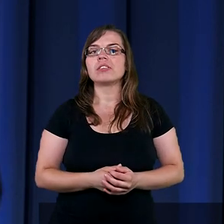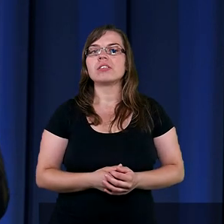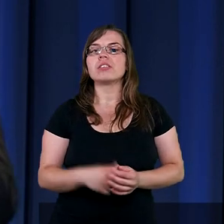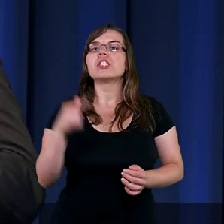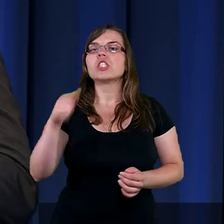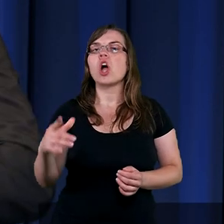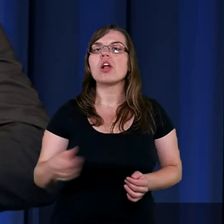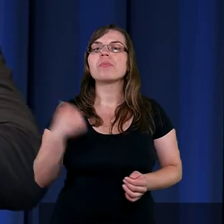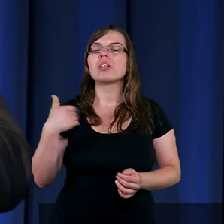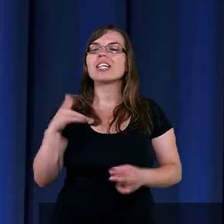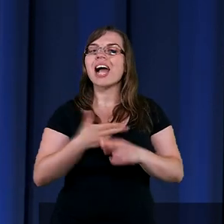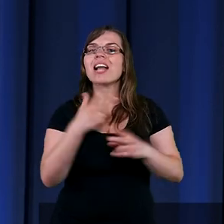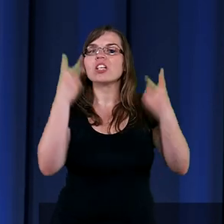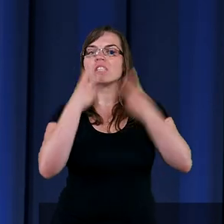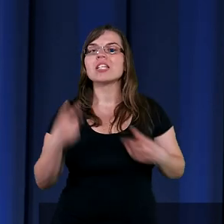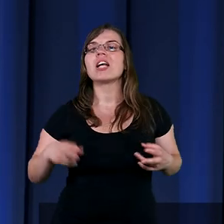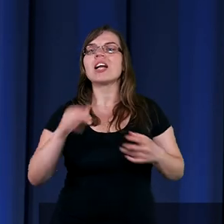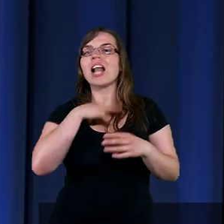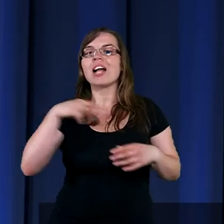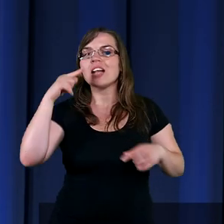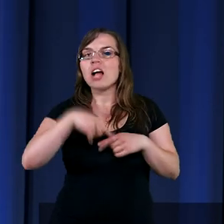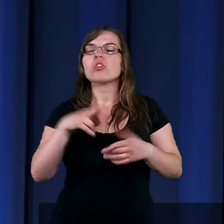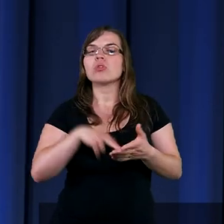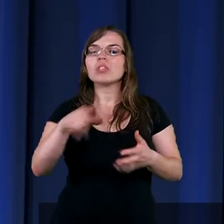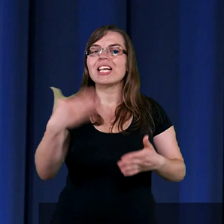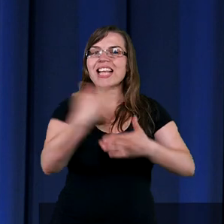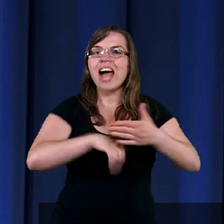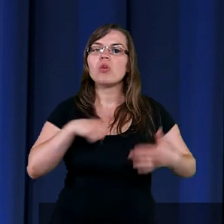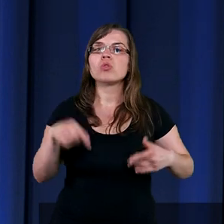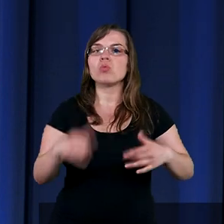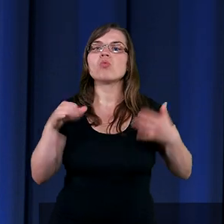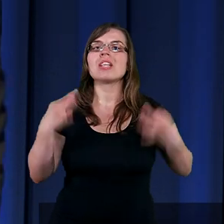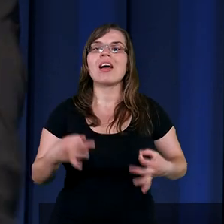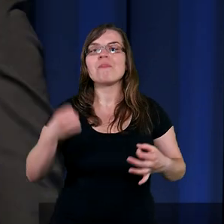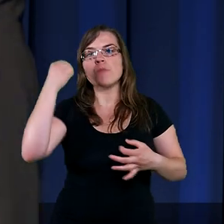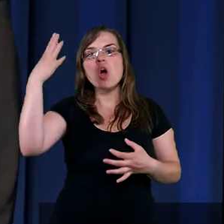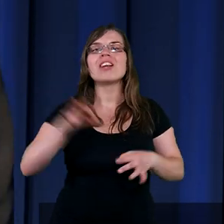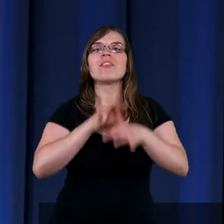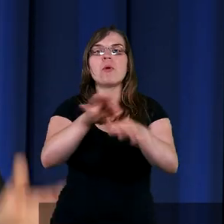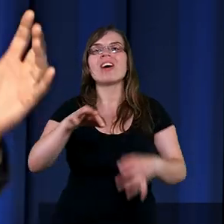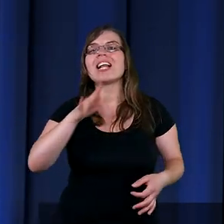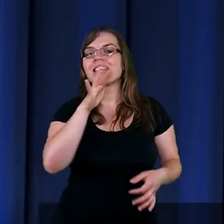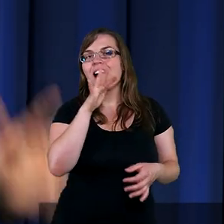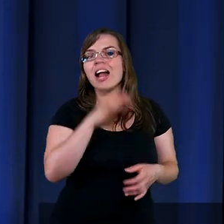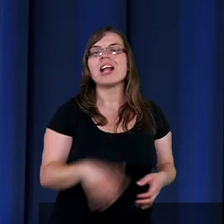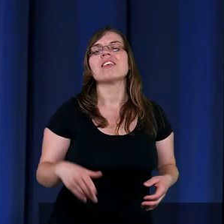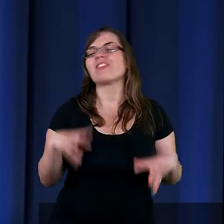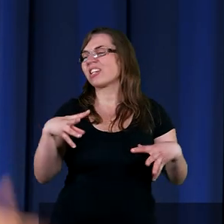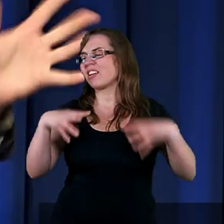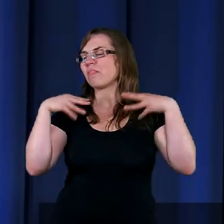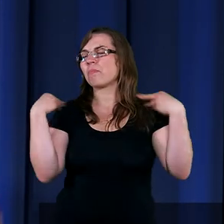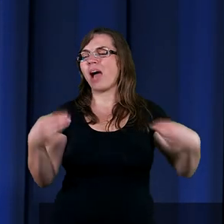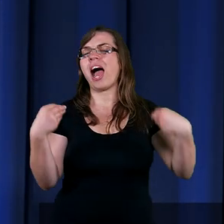żeby to był, żeby tutaj na tej lekcji wszystko się zakończyło i teraz Mojżesz wyprowadza Izraelitów i wspaniale